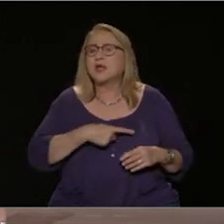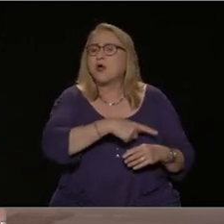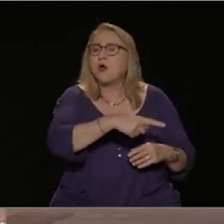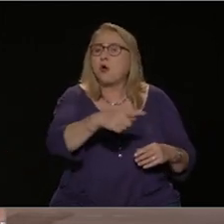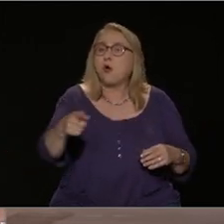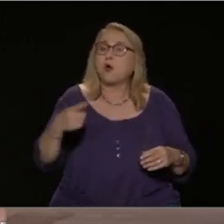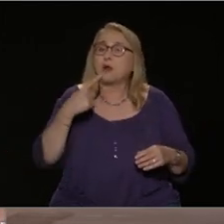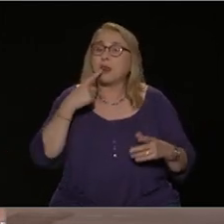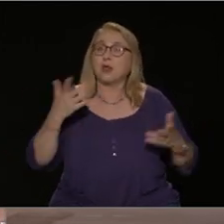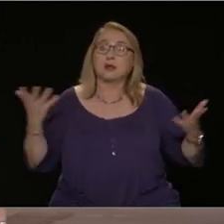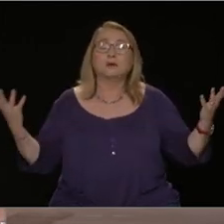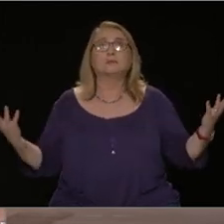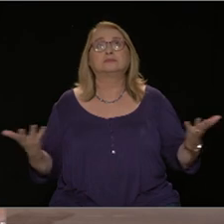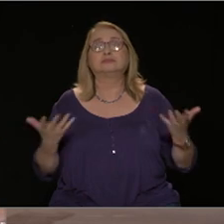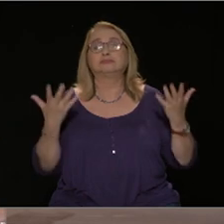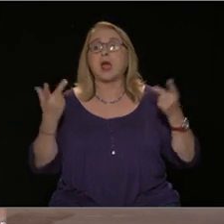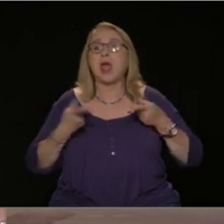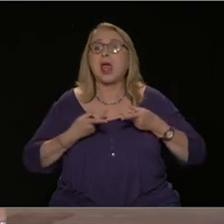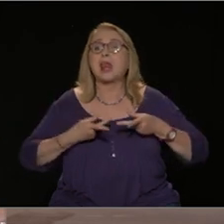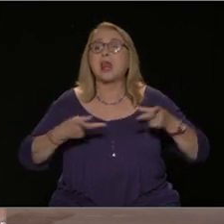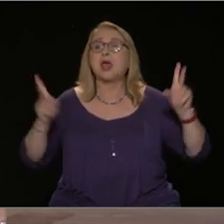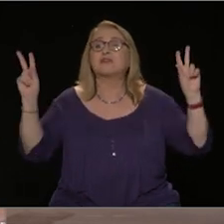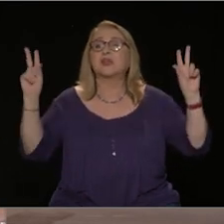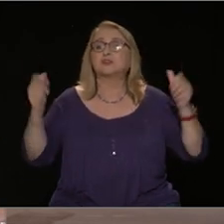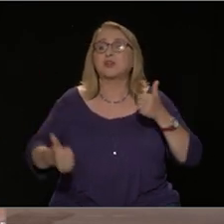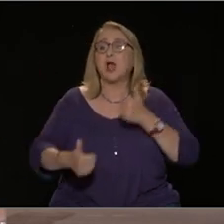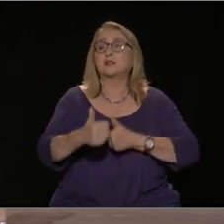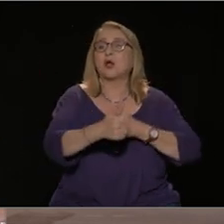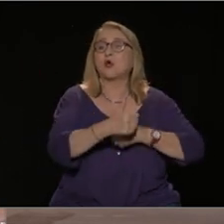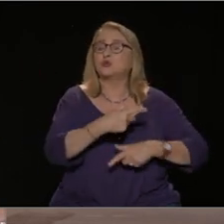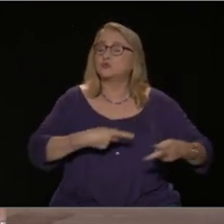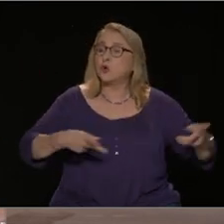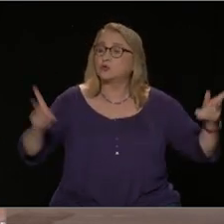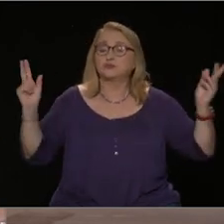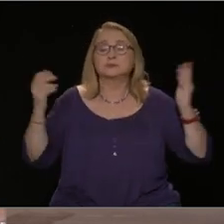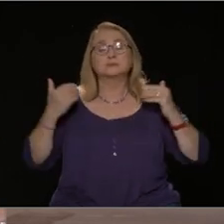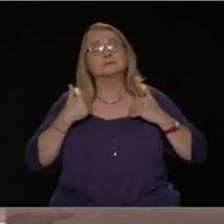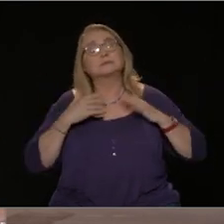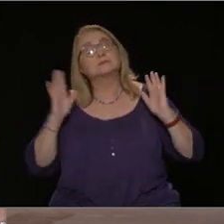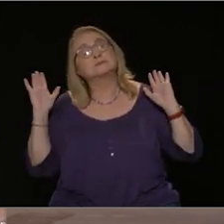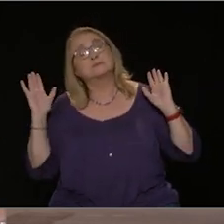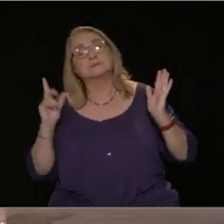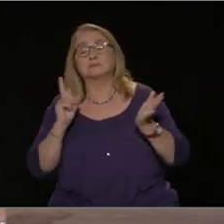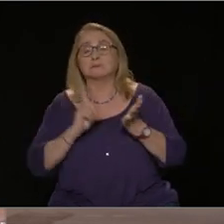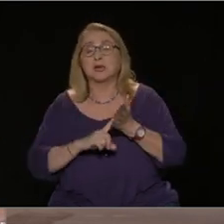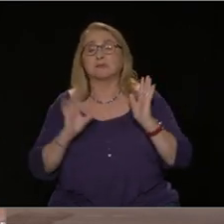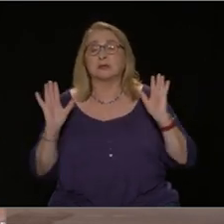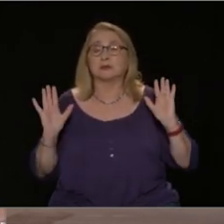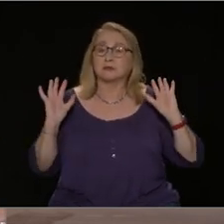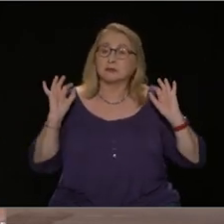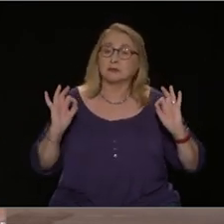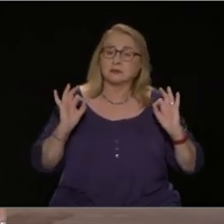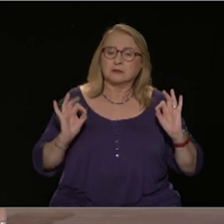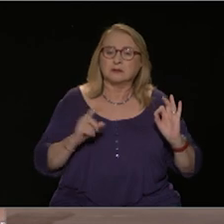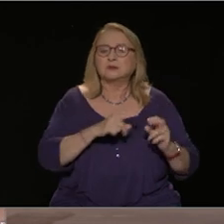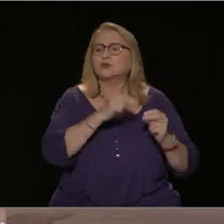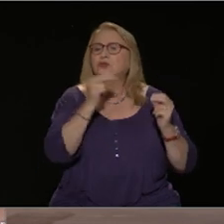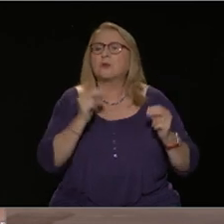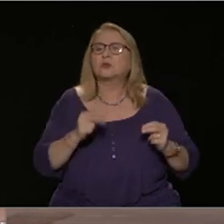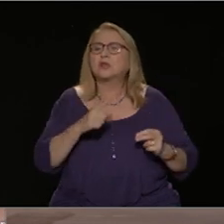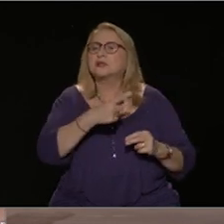όνομα της ελεύθερης αγοράς. Και αποδεικνύεται ότι δεν μπορούν ούτε μία μέρα να ζήσουν, χωρίς να βάλουν το δάχτυλο στο